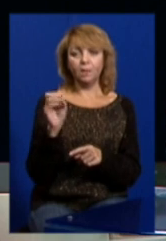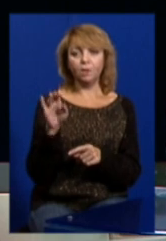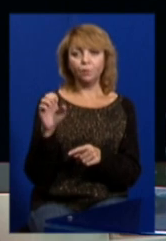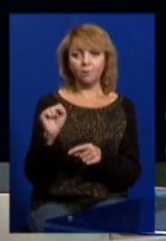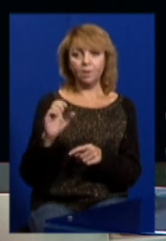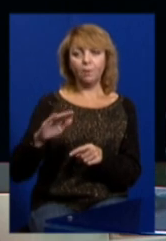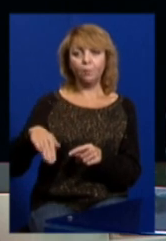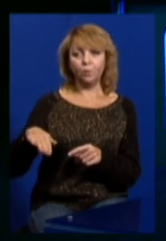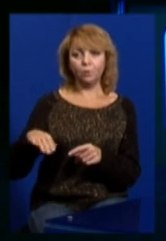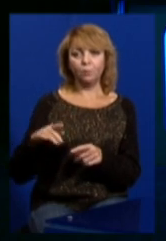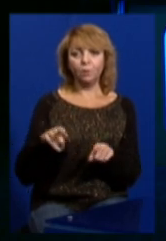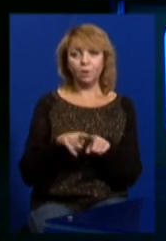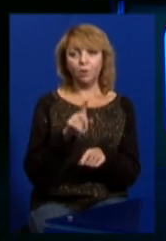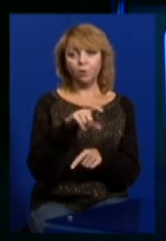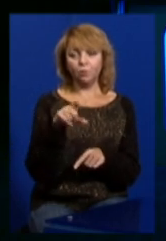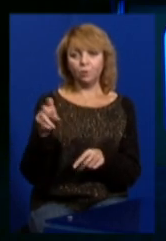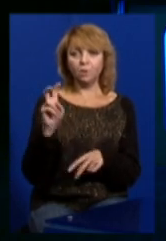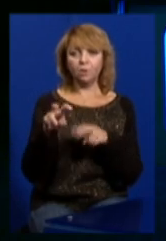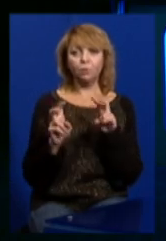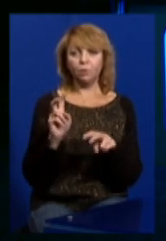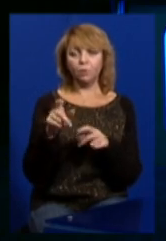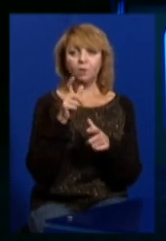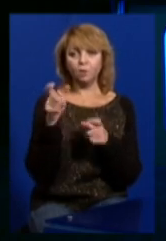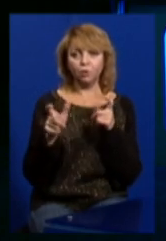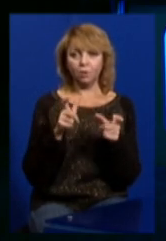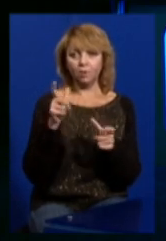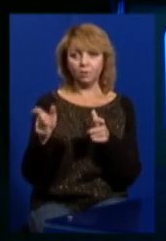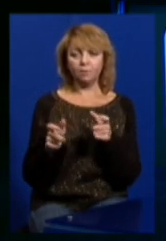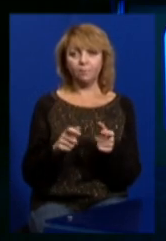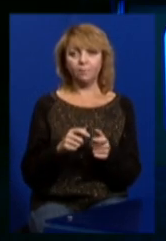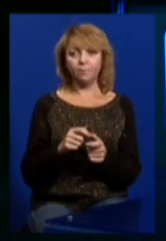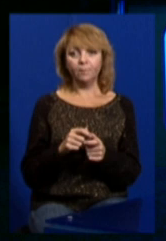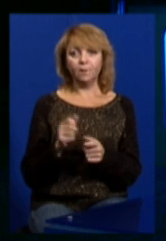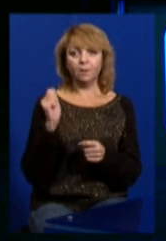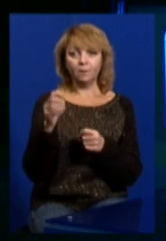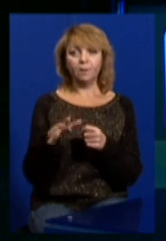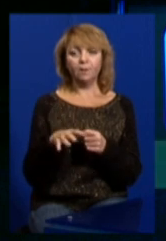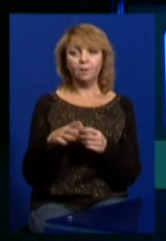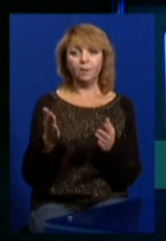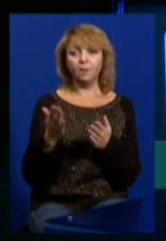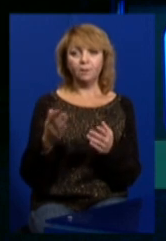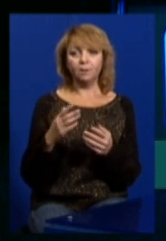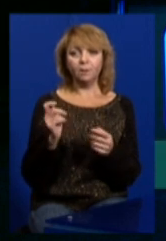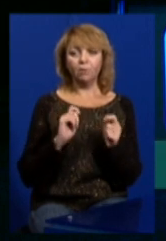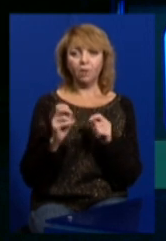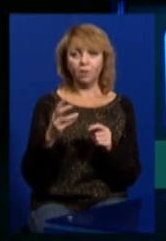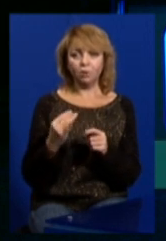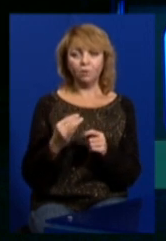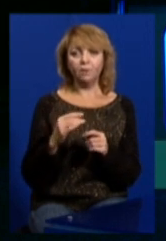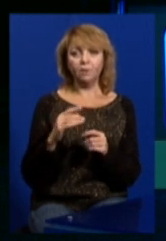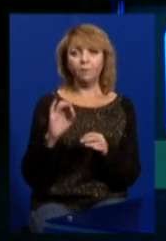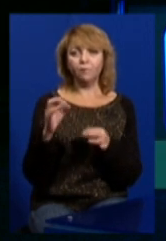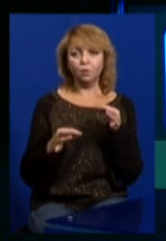а потім ось такі люди заходили, кричали, кидали якісь речі і в